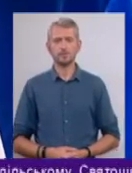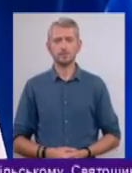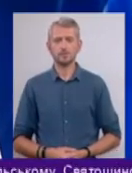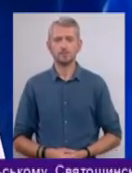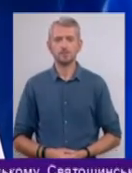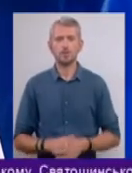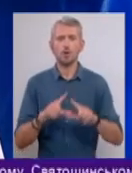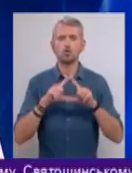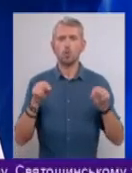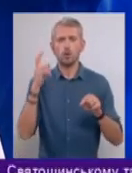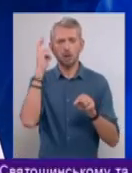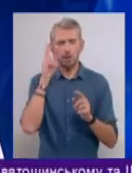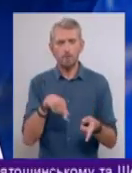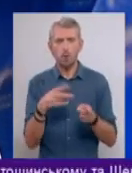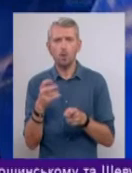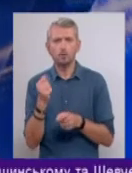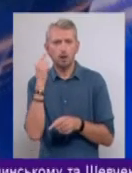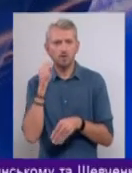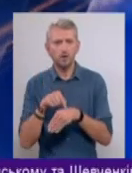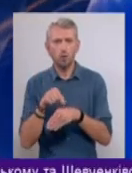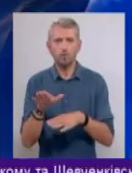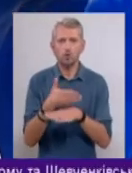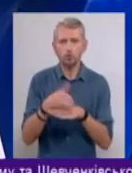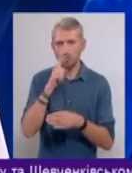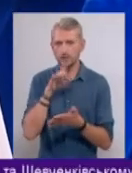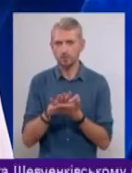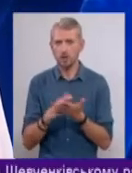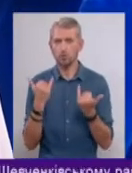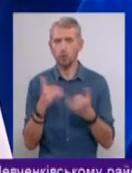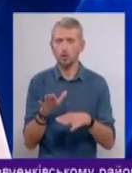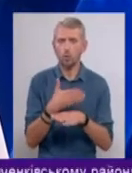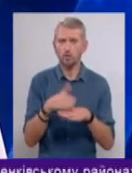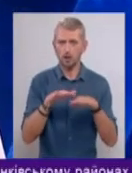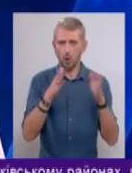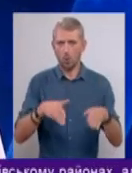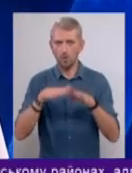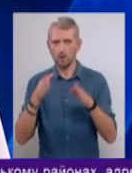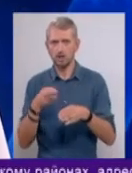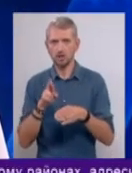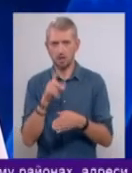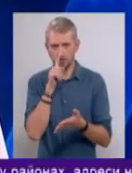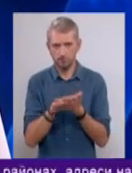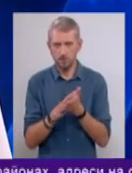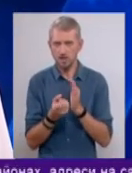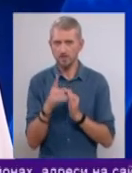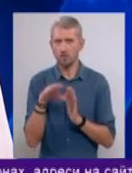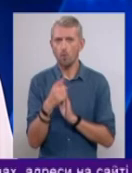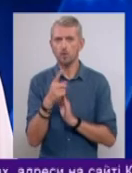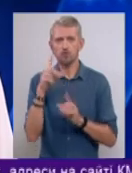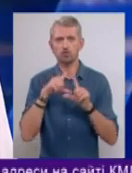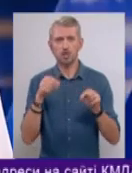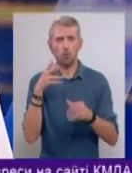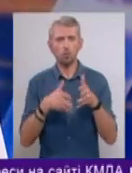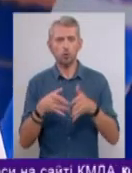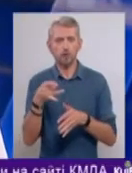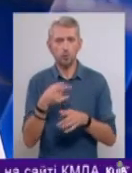Школи столиці переходять на свідоме сортування сміття. Сьогодні роздільні контейнери для відходів з'явилися зі шкілу Болонського